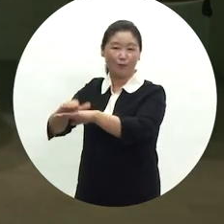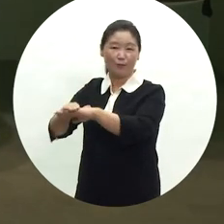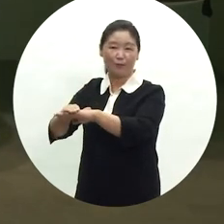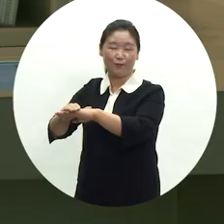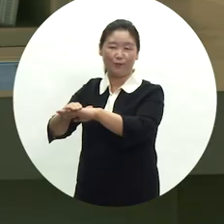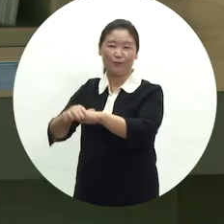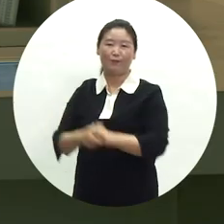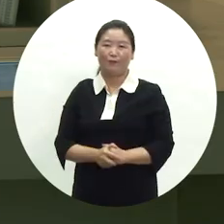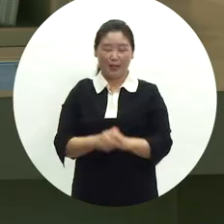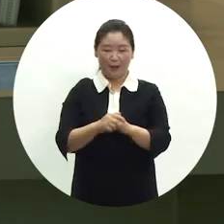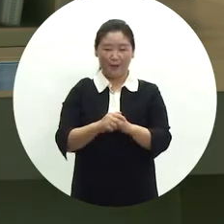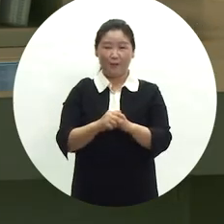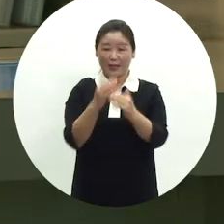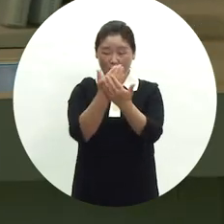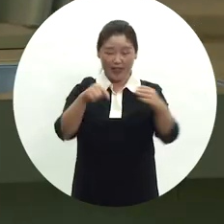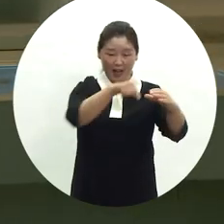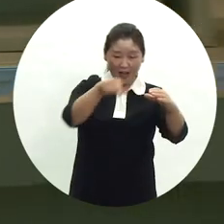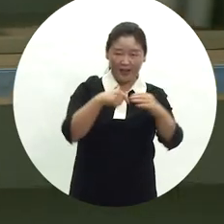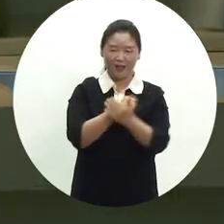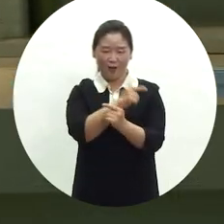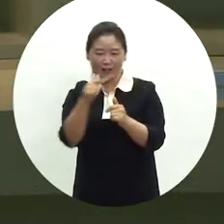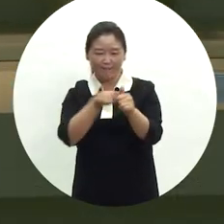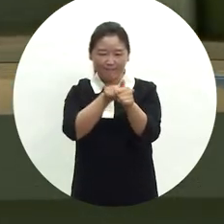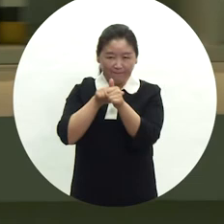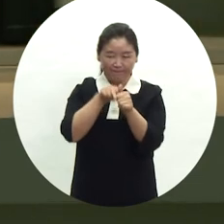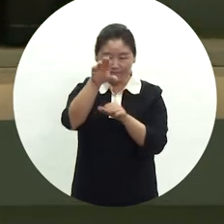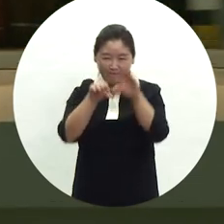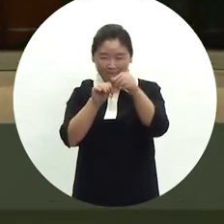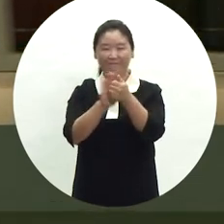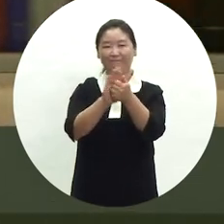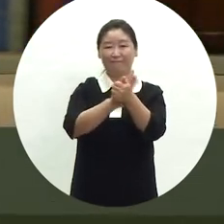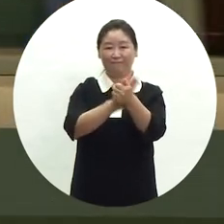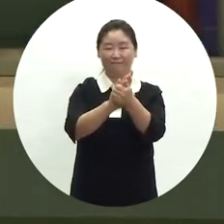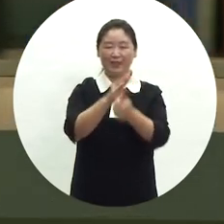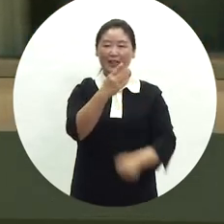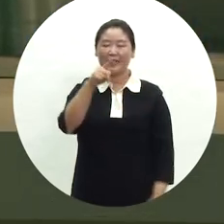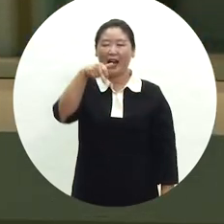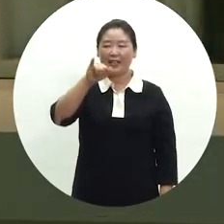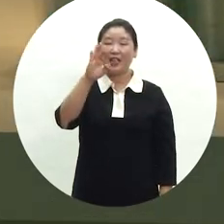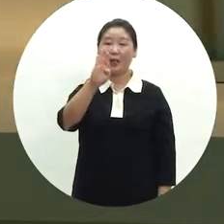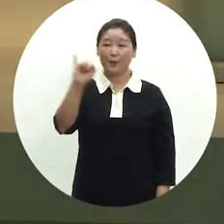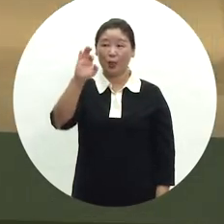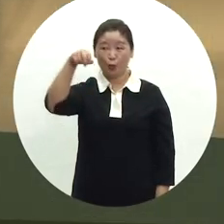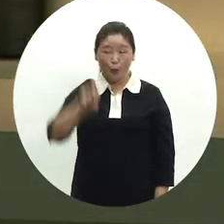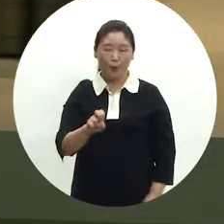마련하여 전시장 내에서 다양한 정보자원을 서비스하는 라키비움, 즉